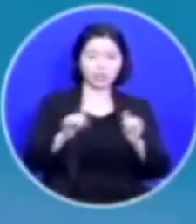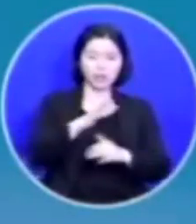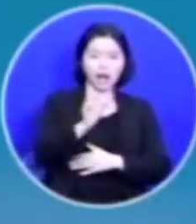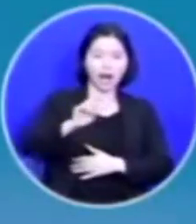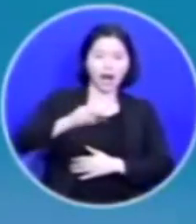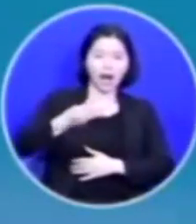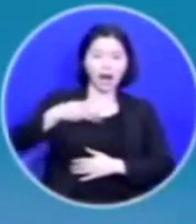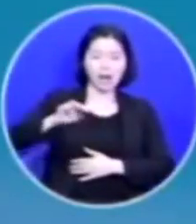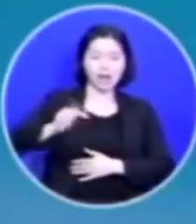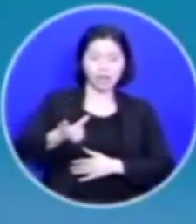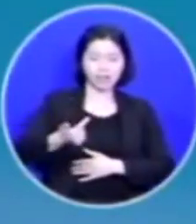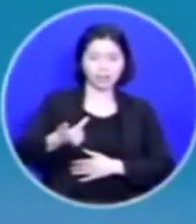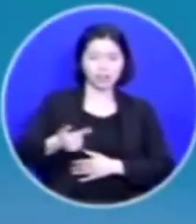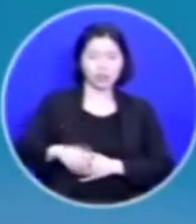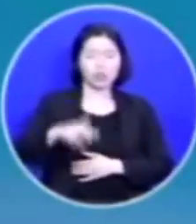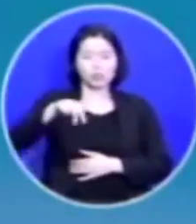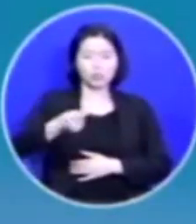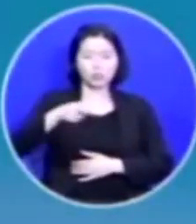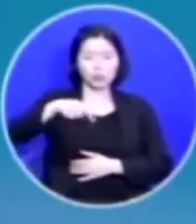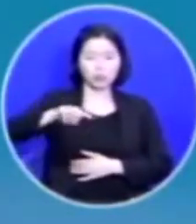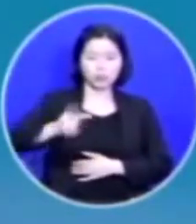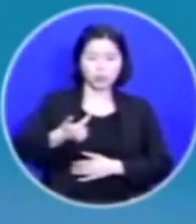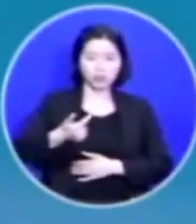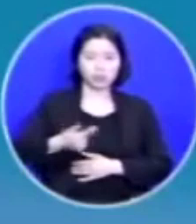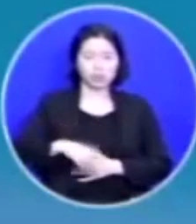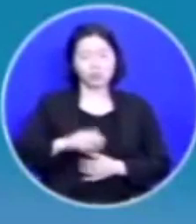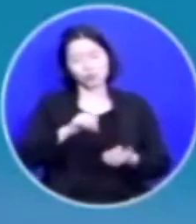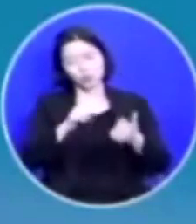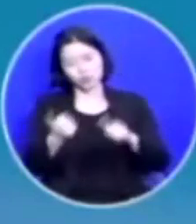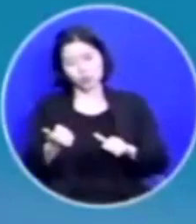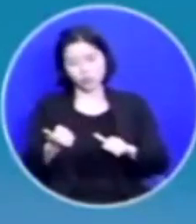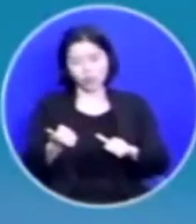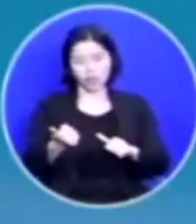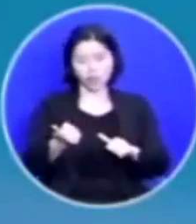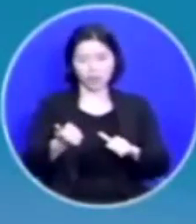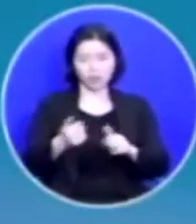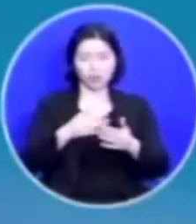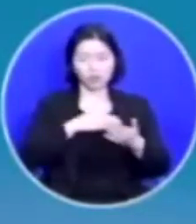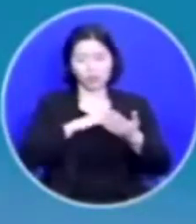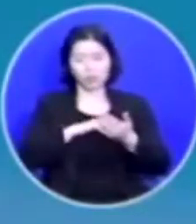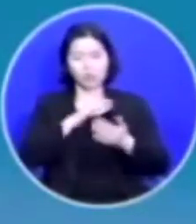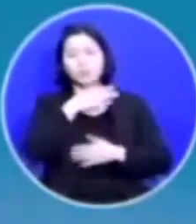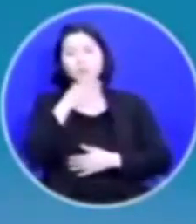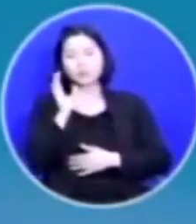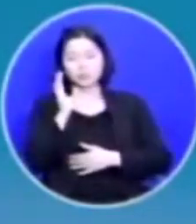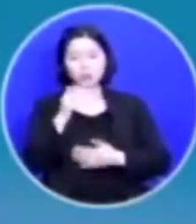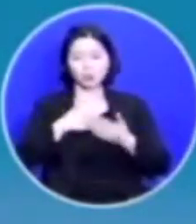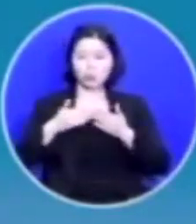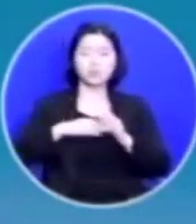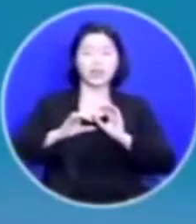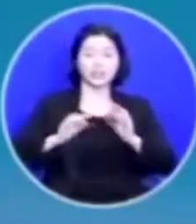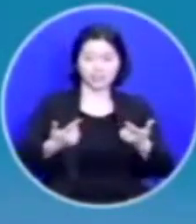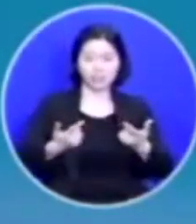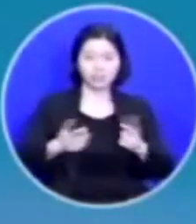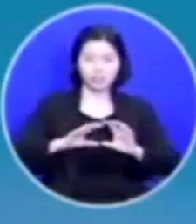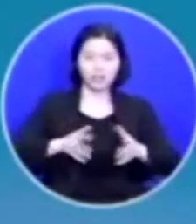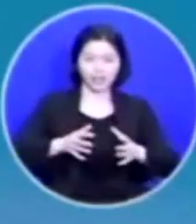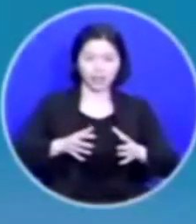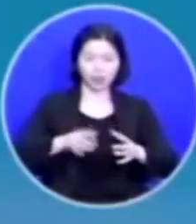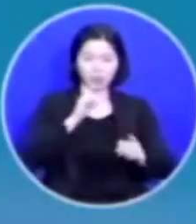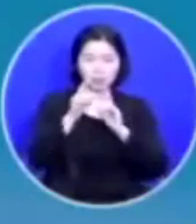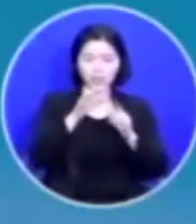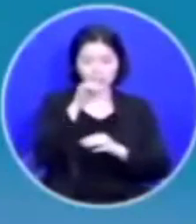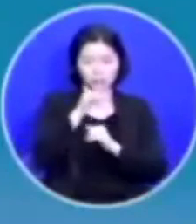죽음이 두렵지 않은 노인의 천국이다 이렇게 썼습니다 그랬던 나라입니다 우리나라가 그러니